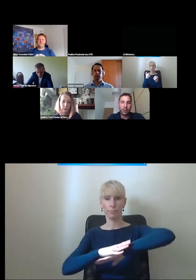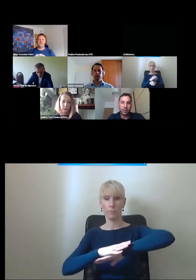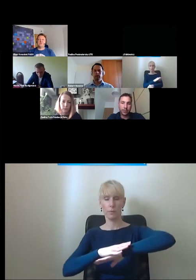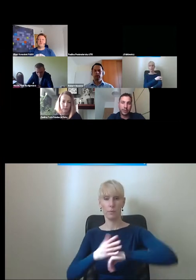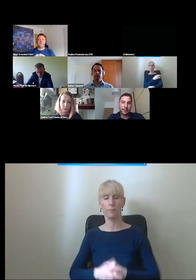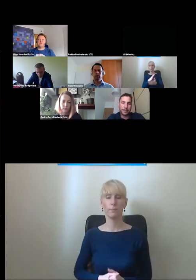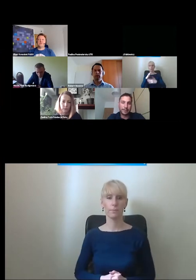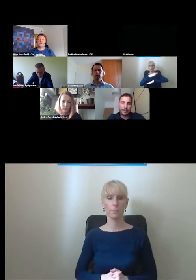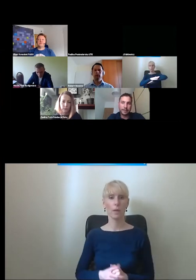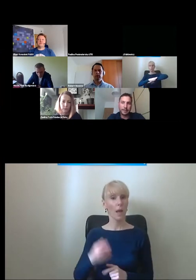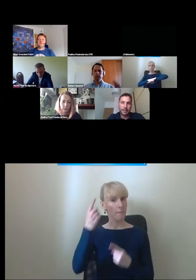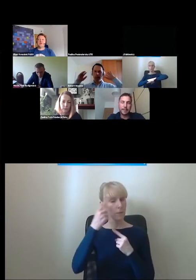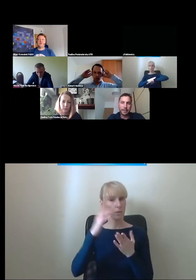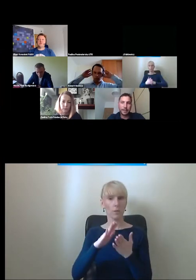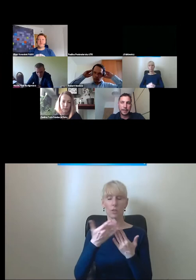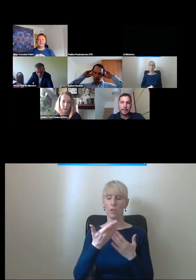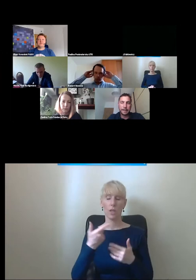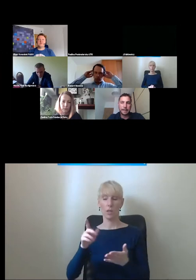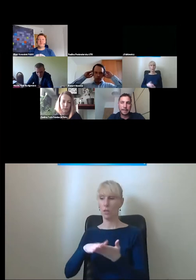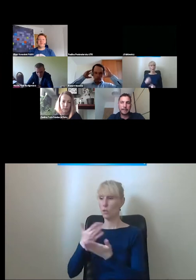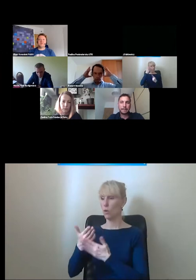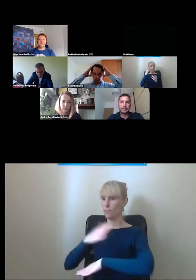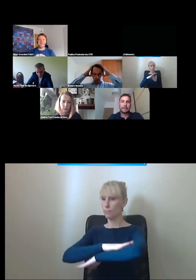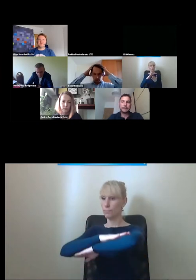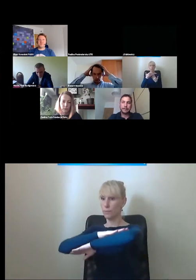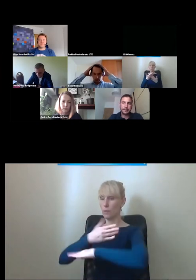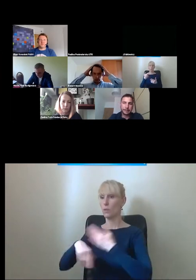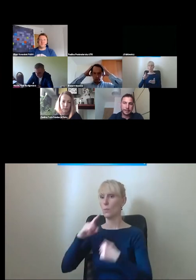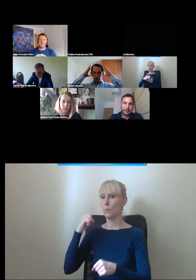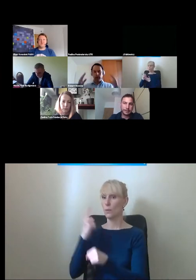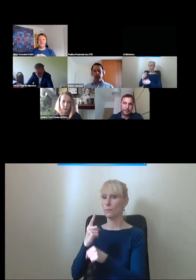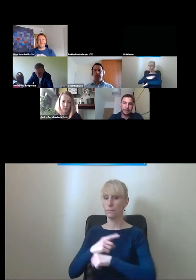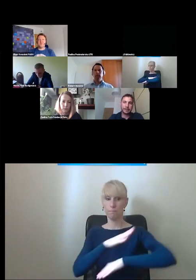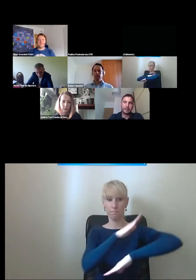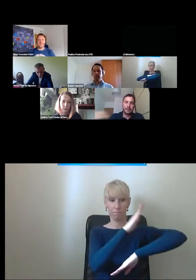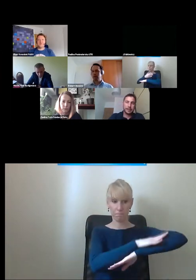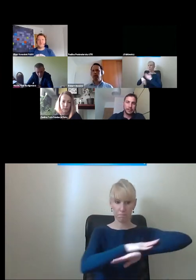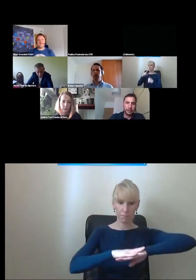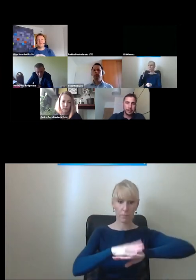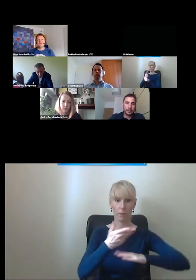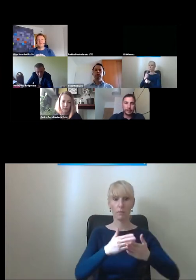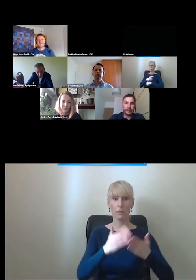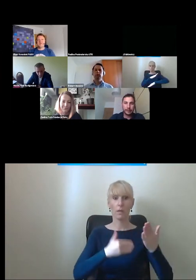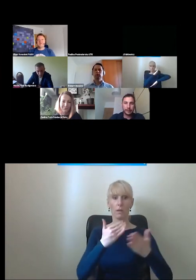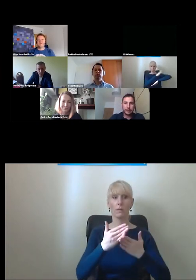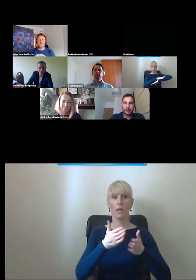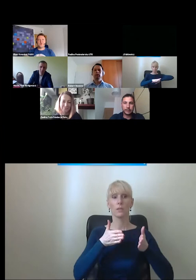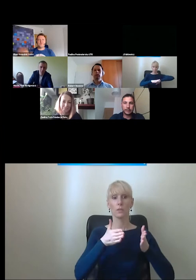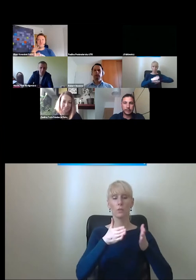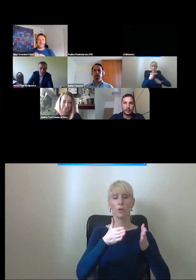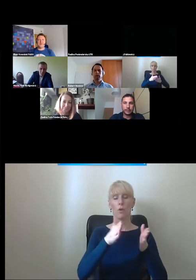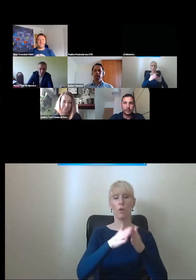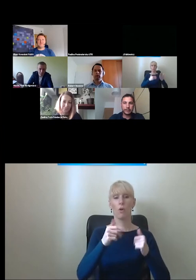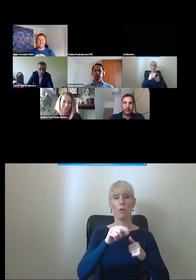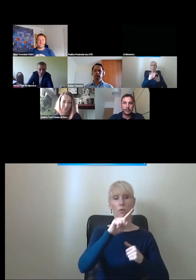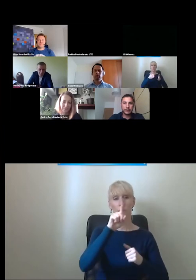że nie decyduje o zainstalowaniu tej pochylni ten ktoś, kto zdecydował o pochylni nad drogą